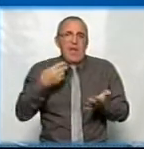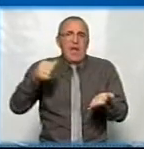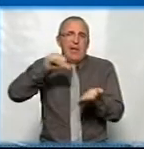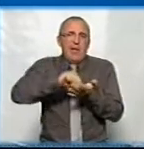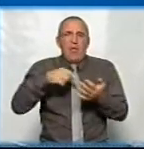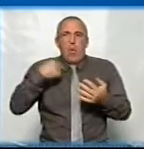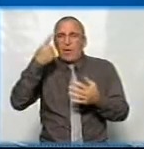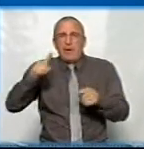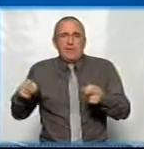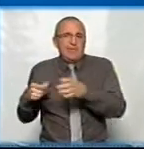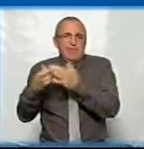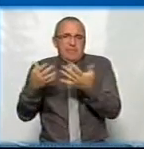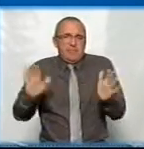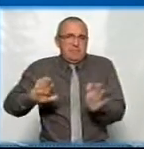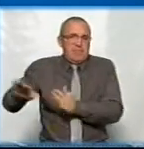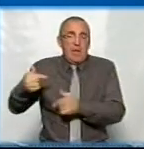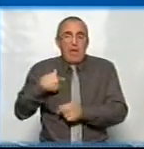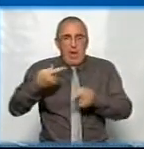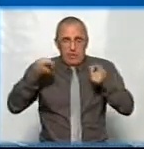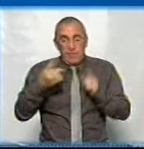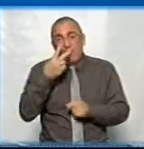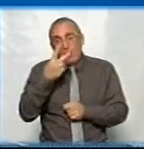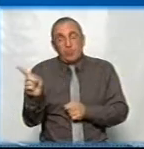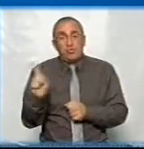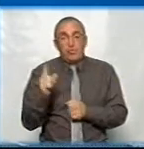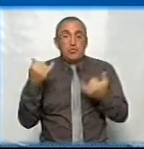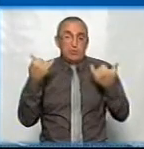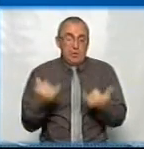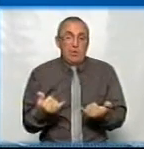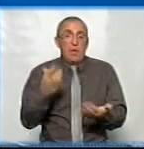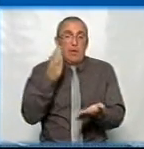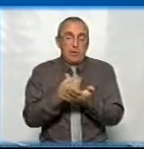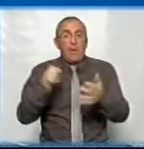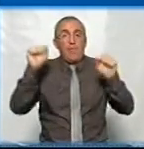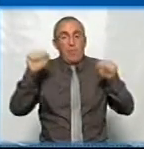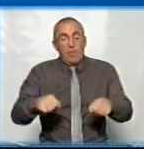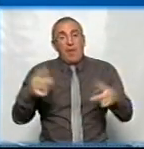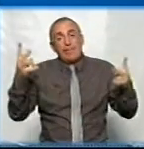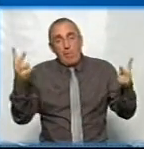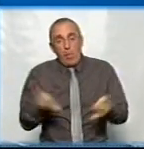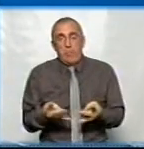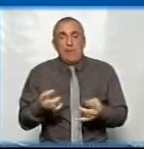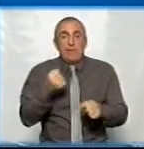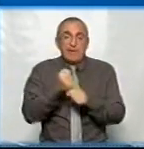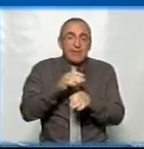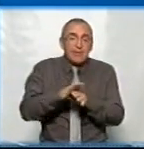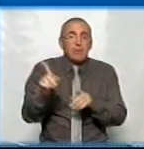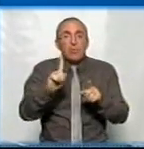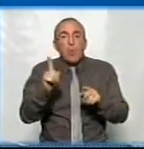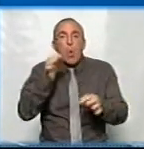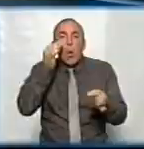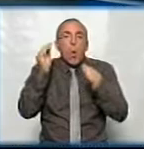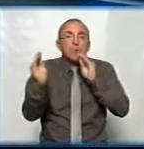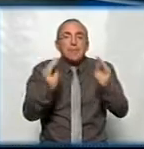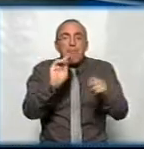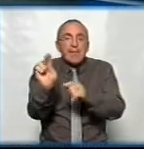лица організації, остальних членів жюри. Я действительно вижу, що на сьогодні є можливість і необхідність зробити хоча б косметичний